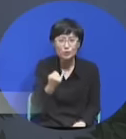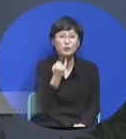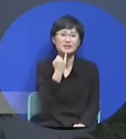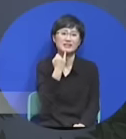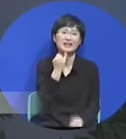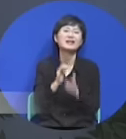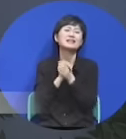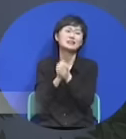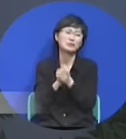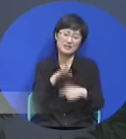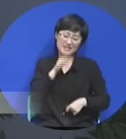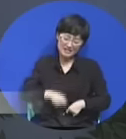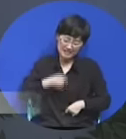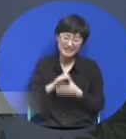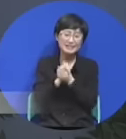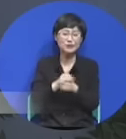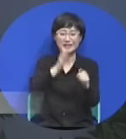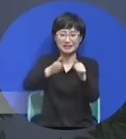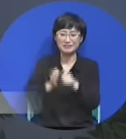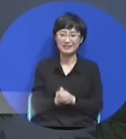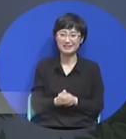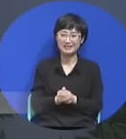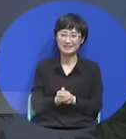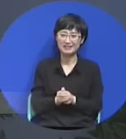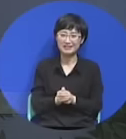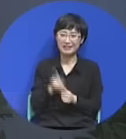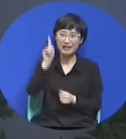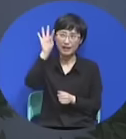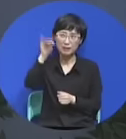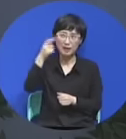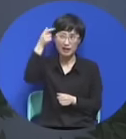기도를 잘 안하는 것도 알고 있지만 그래도 오늘만이라도 하세요